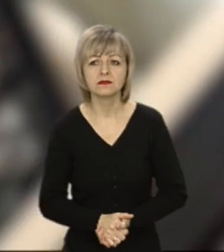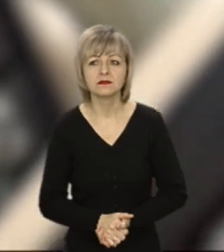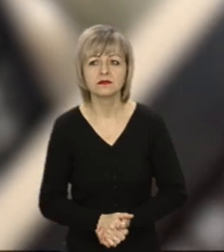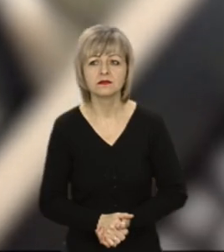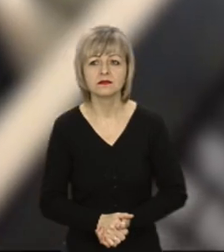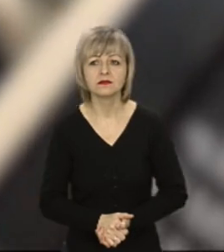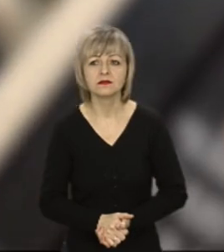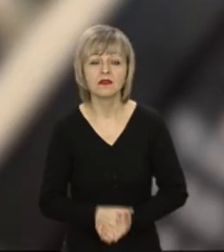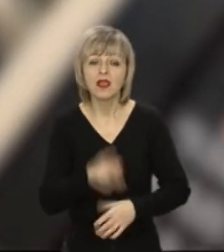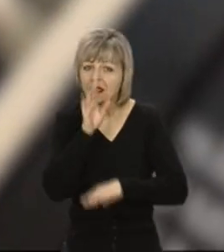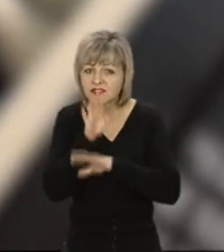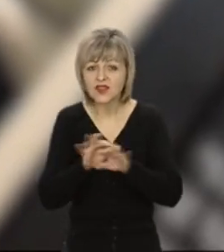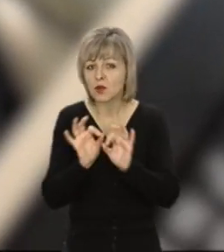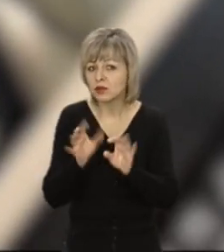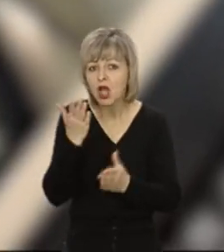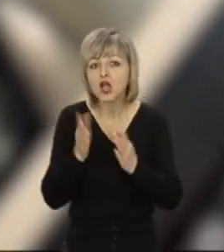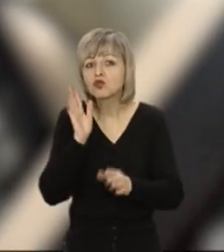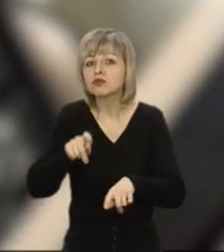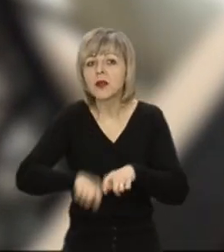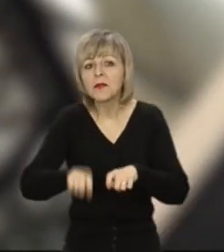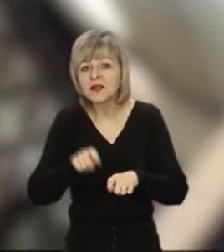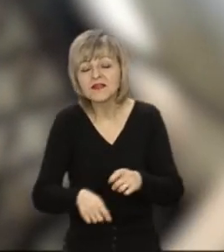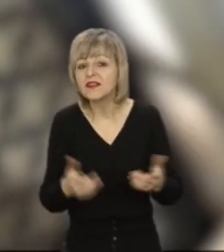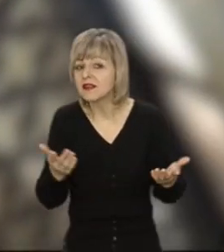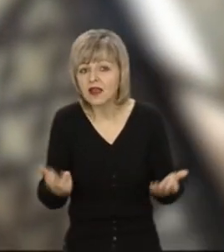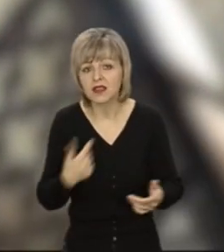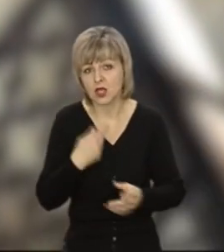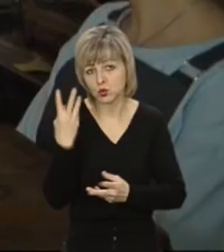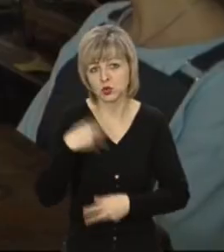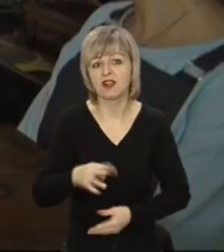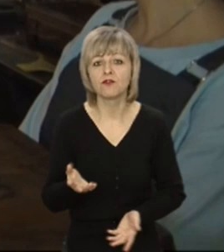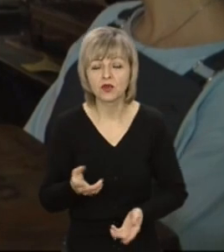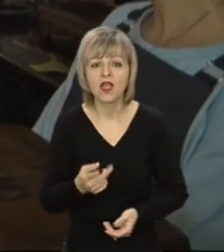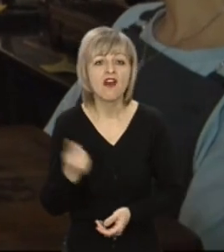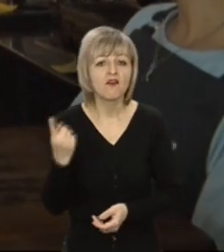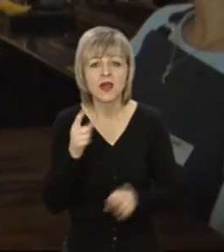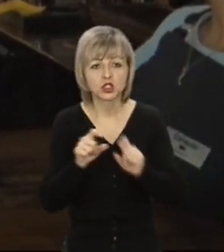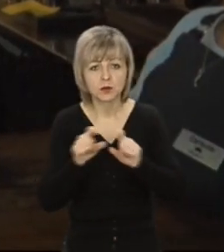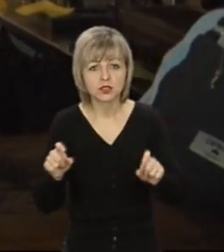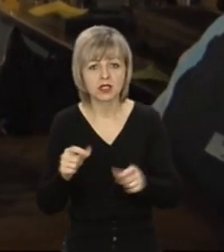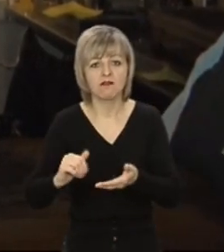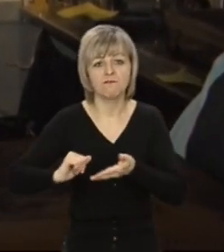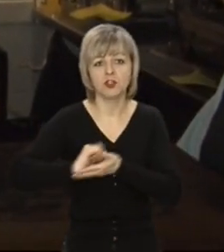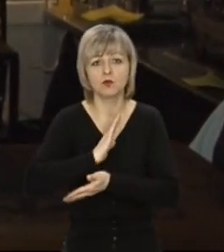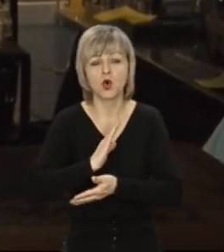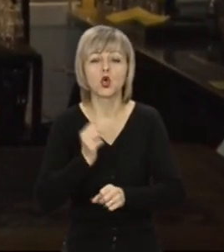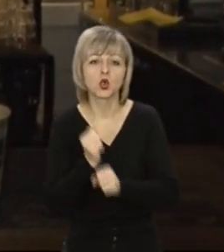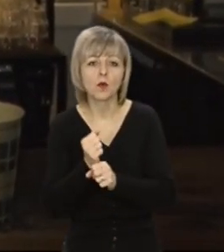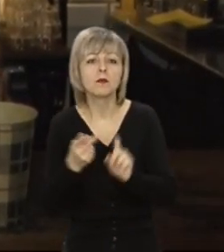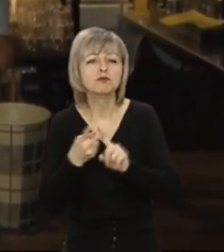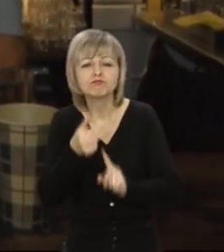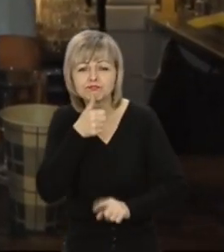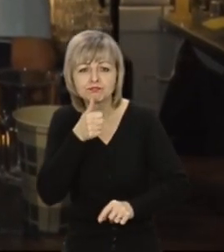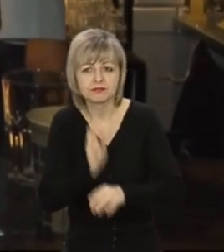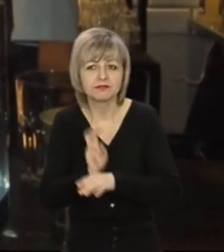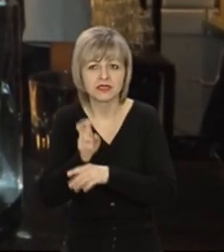Що прийде перевірка і перевіримо, стає всі. На справді. У першому закладі нам відмовили. Робимо другу